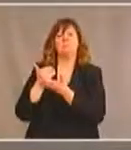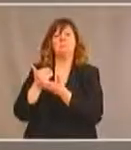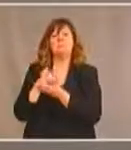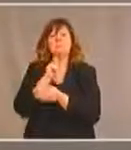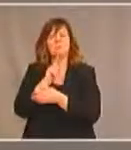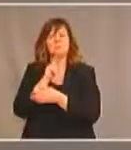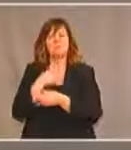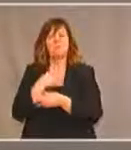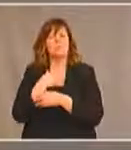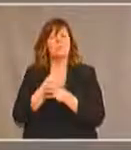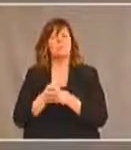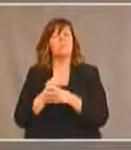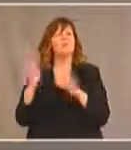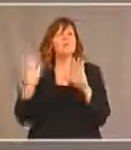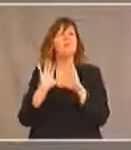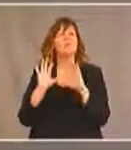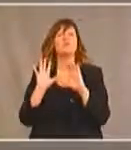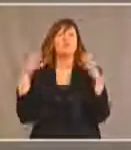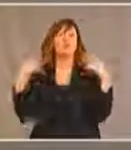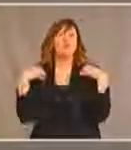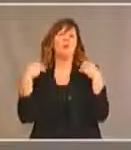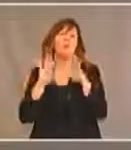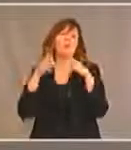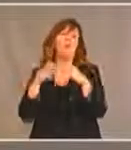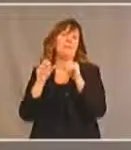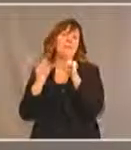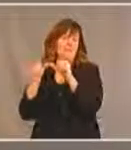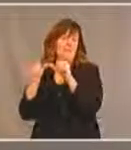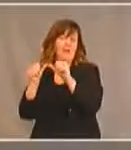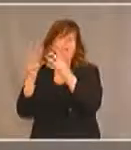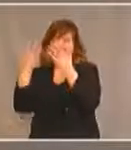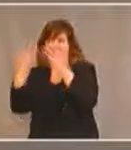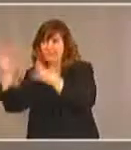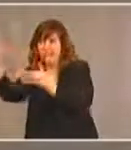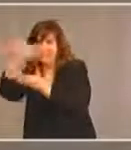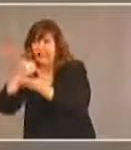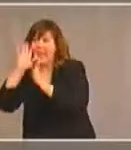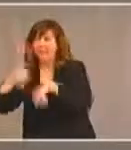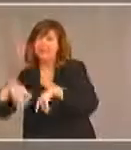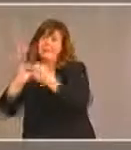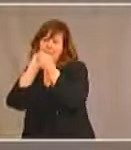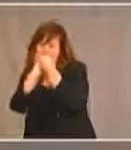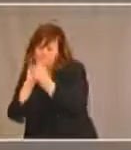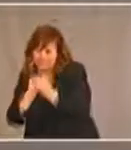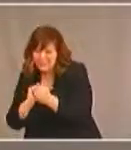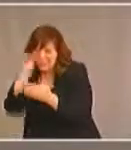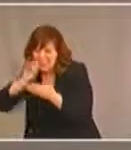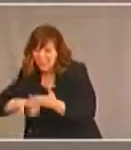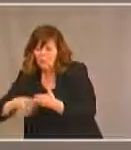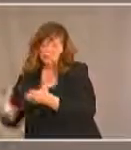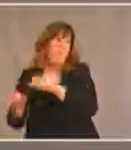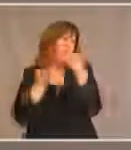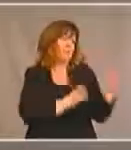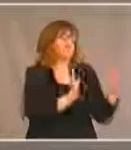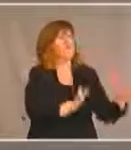Ce comité permanent présente son rapport à la Chambre des communes sous forme de modélégation ou sous forme d